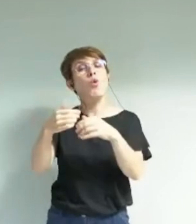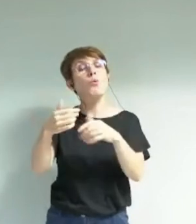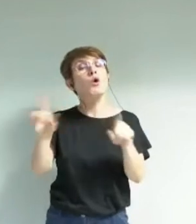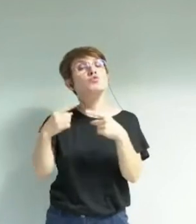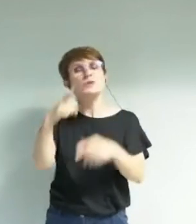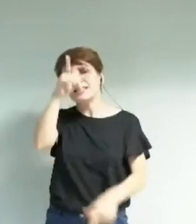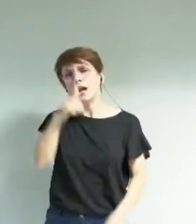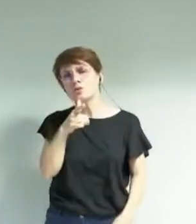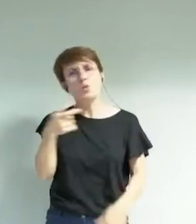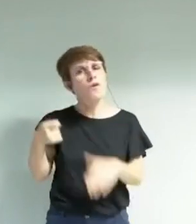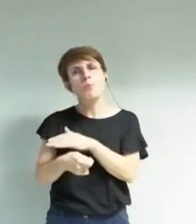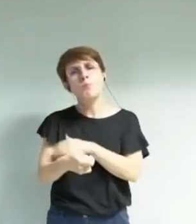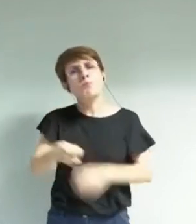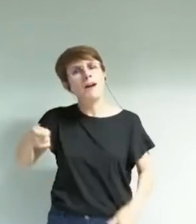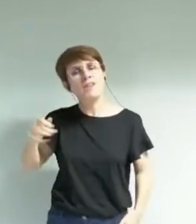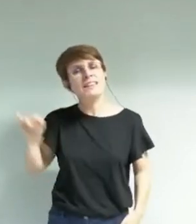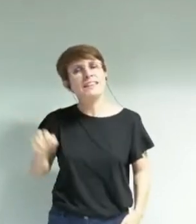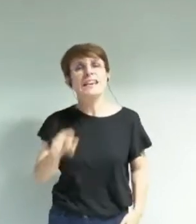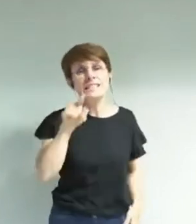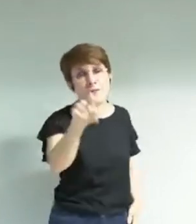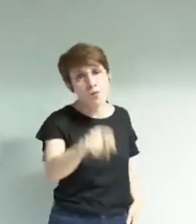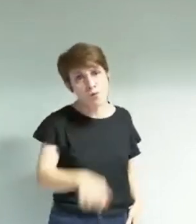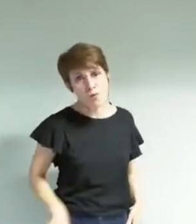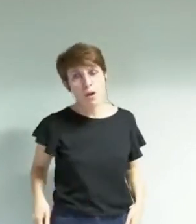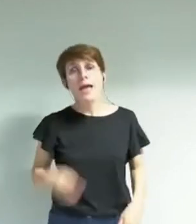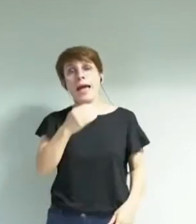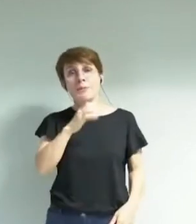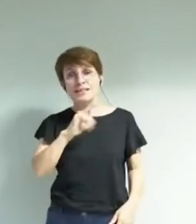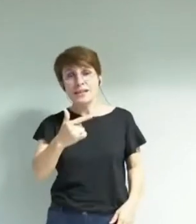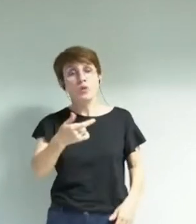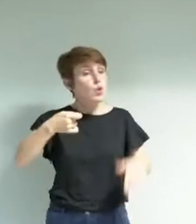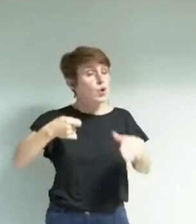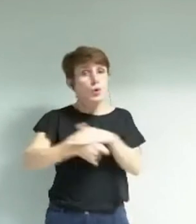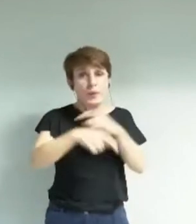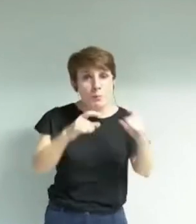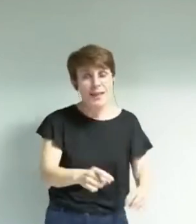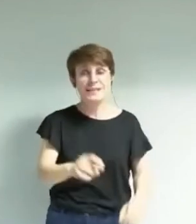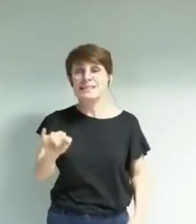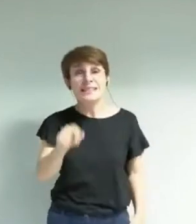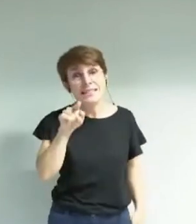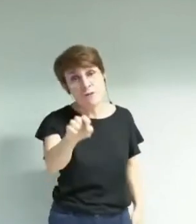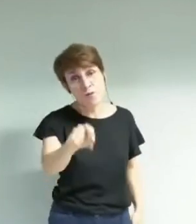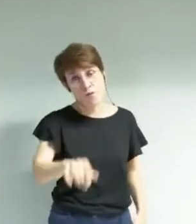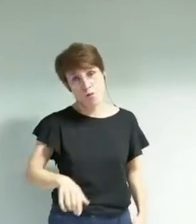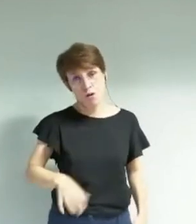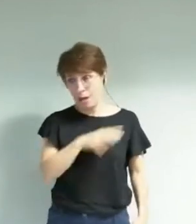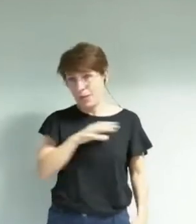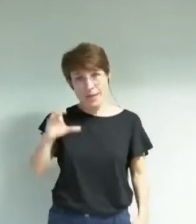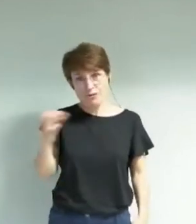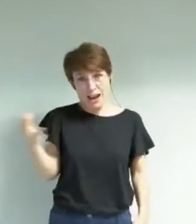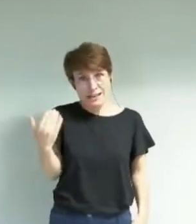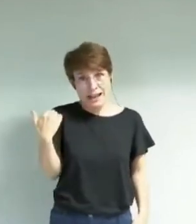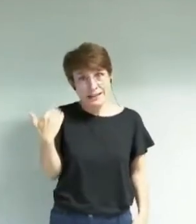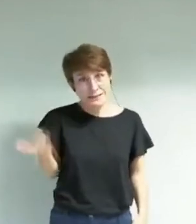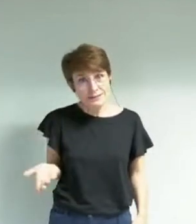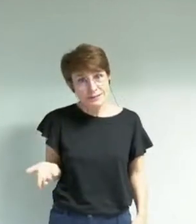'époque c'est bien vous la baisse de la subvention de l'AMC2 au départ c'est bien vous Emilie Chalas vient de le dire